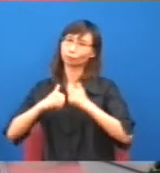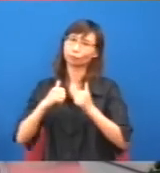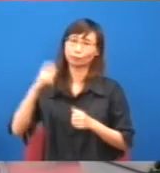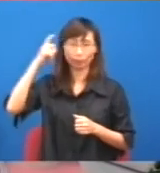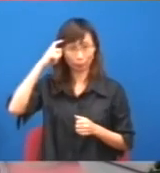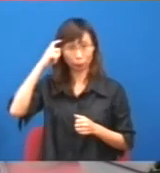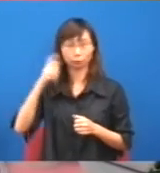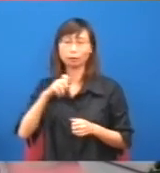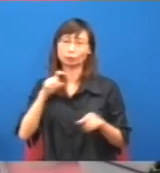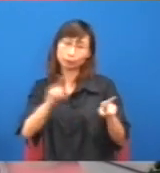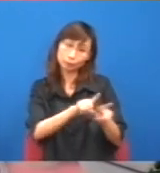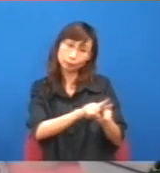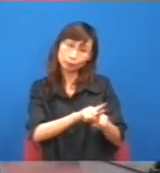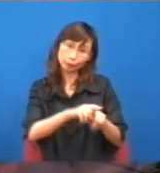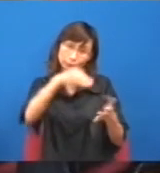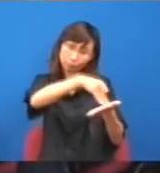馬仔坑那些,